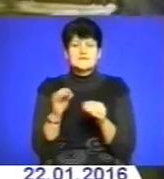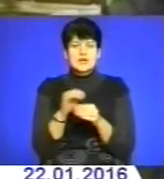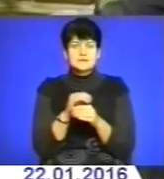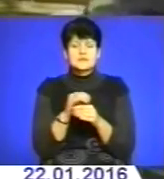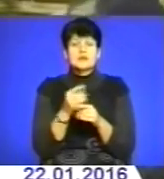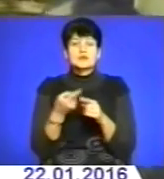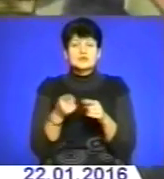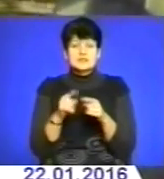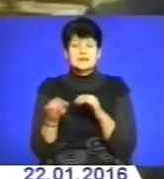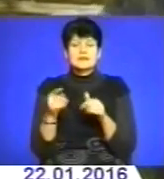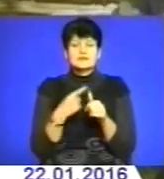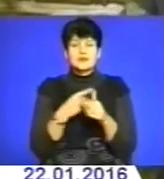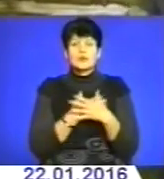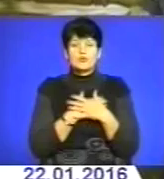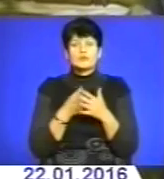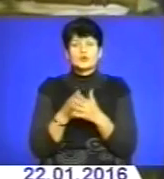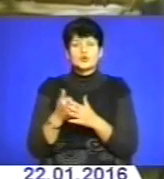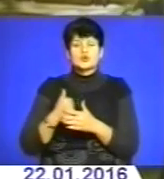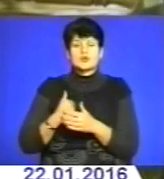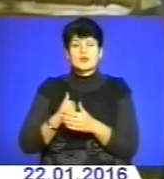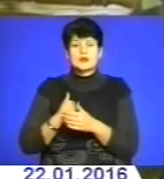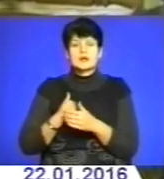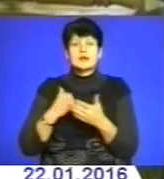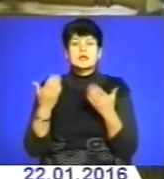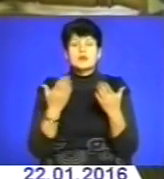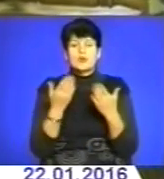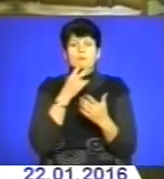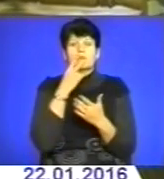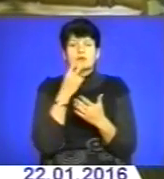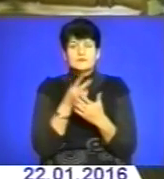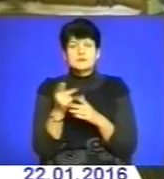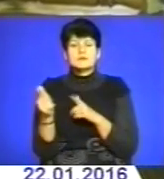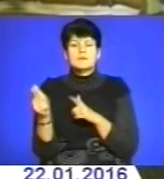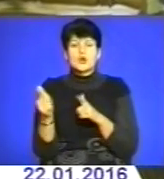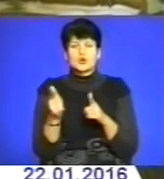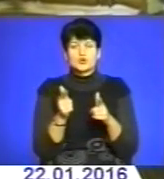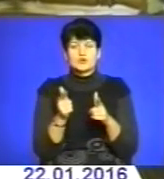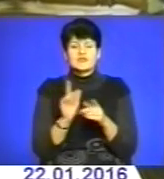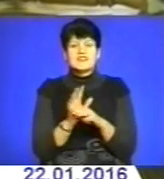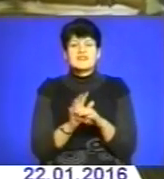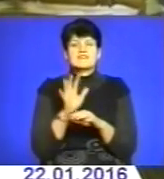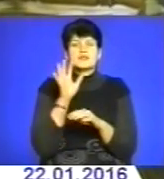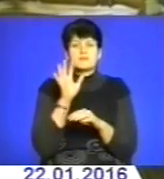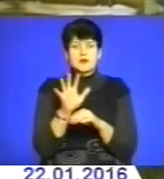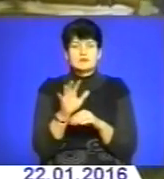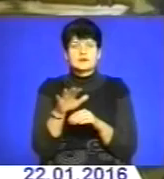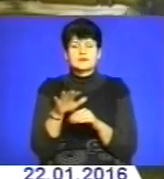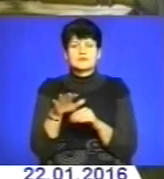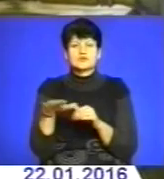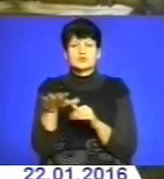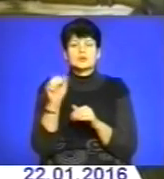Акцію ми назвали «З любов'ю для солдата», якою передбачено приготовлення і відправки воїн в АТО,